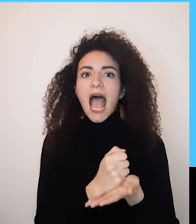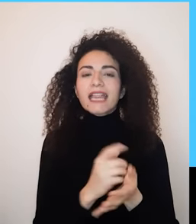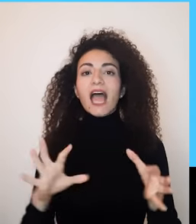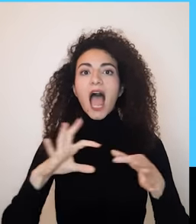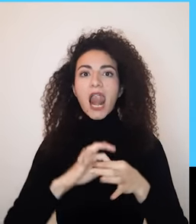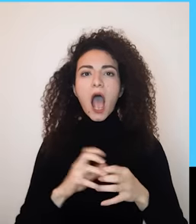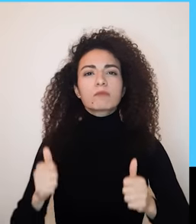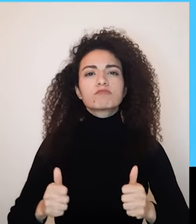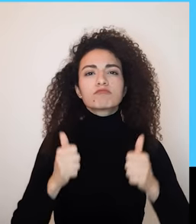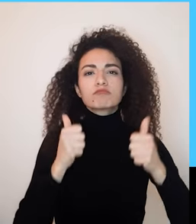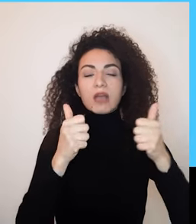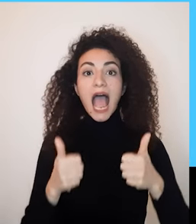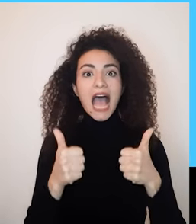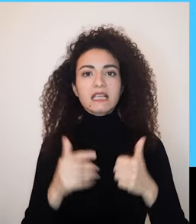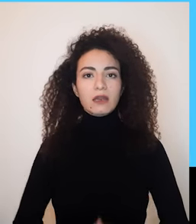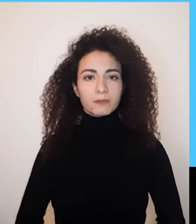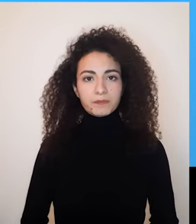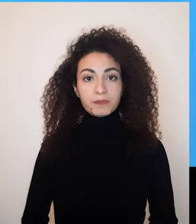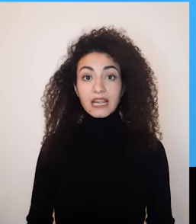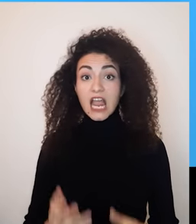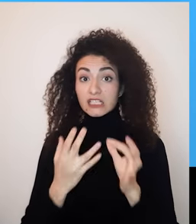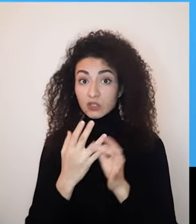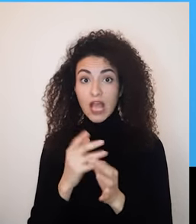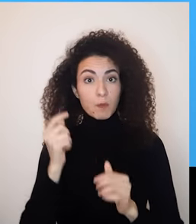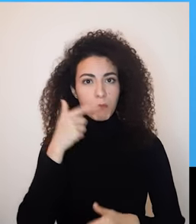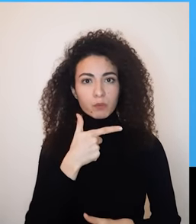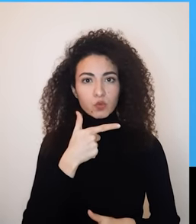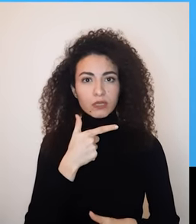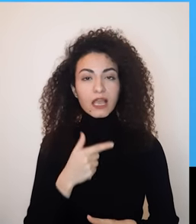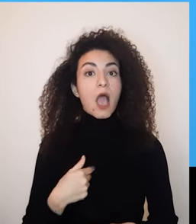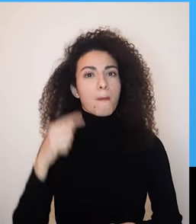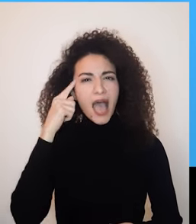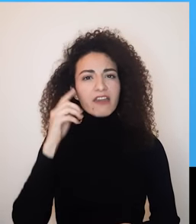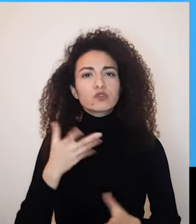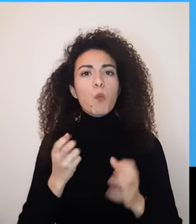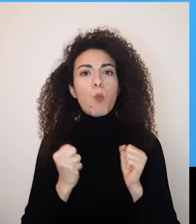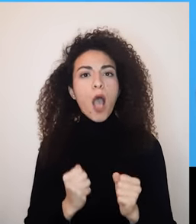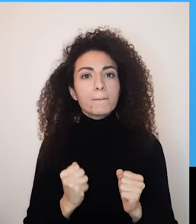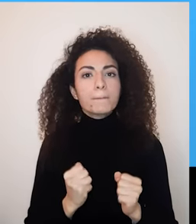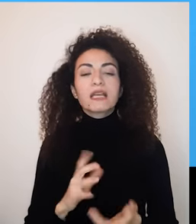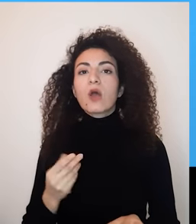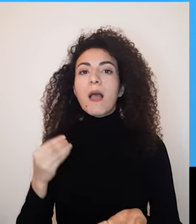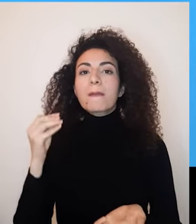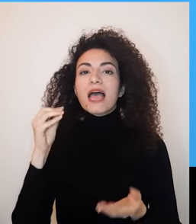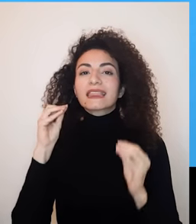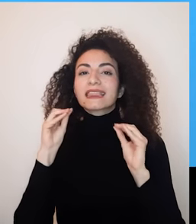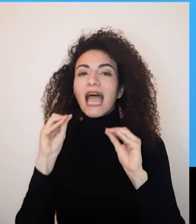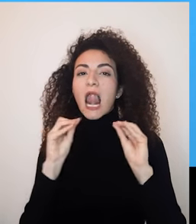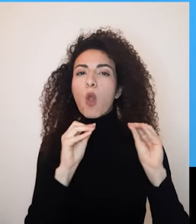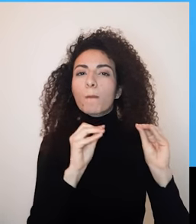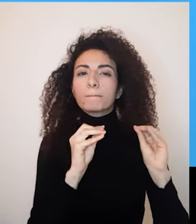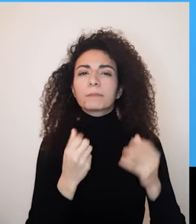بيساعد على بناء علاقة حيوية وصحية الأزواج السعدة بيدركوا أهمية تعلم ما يسمى الإعراب